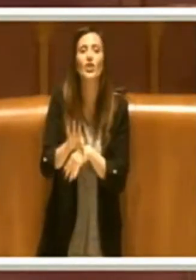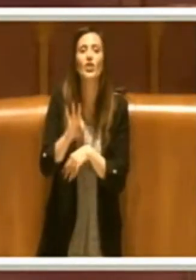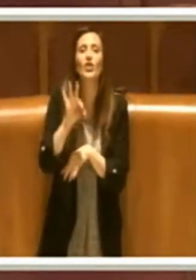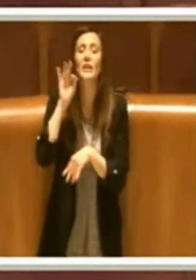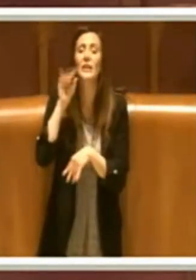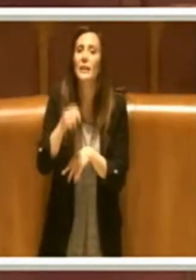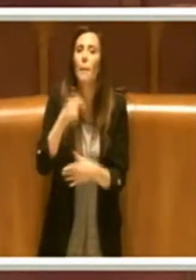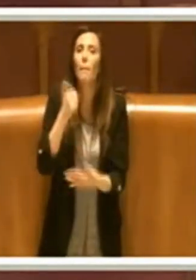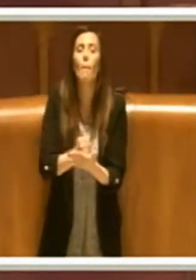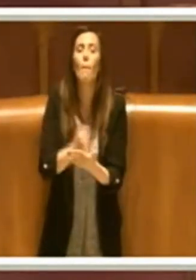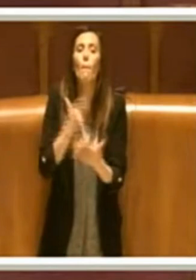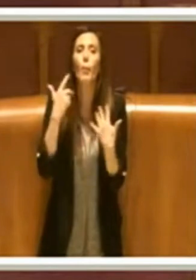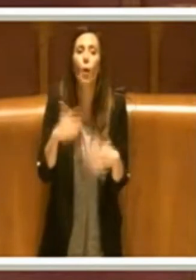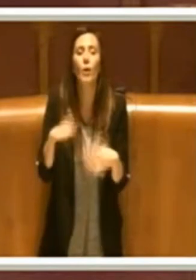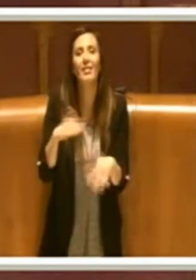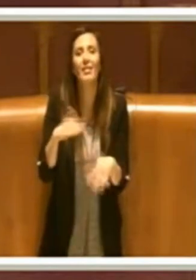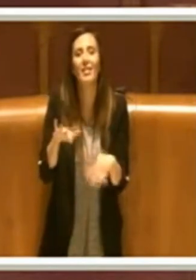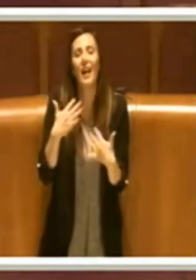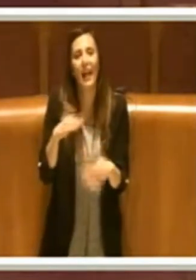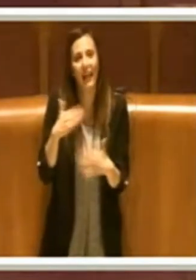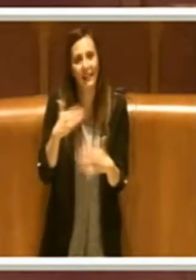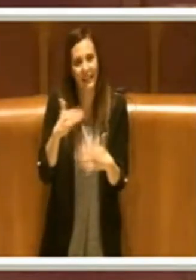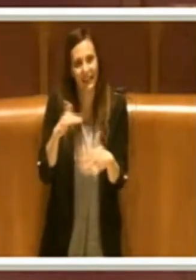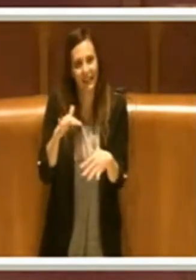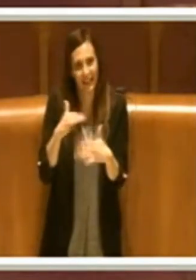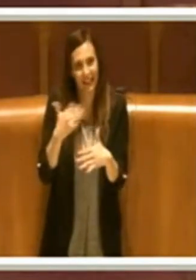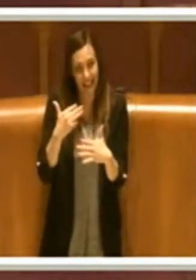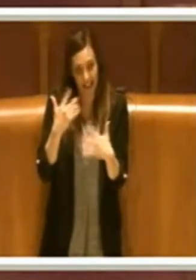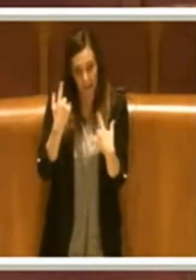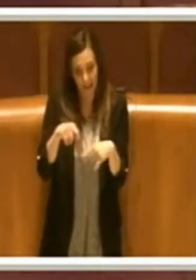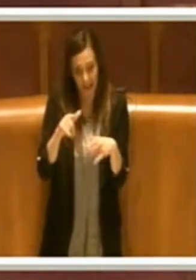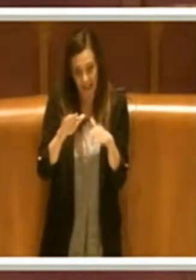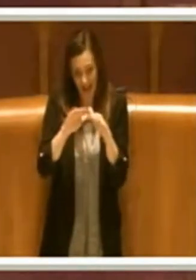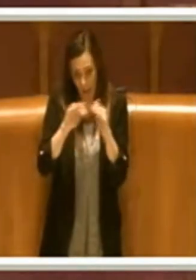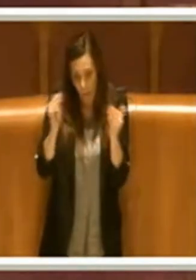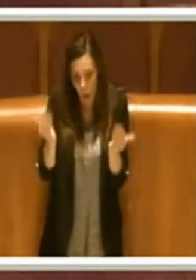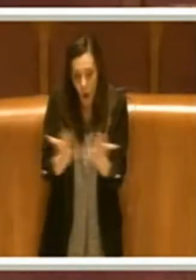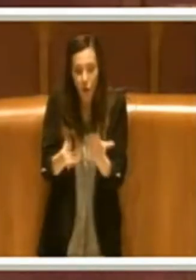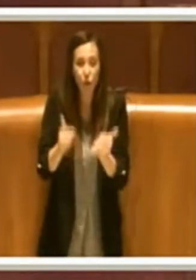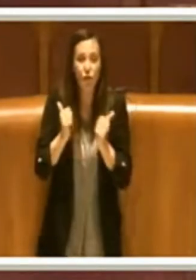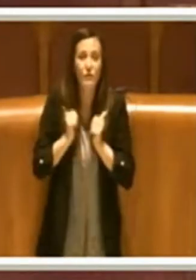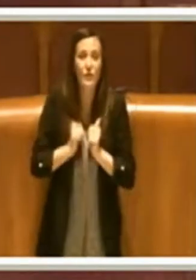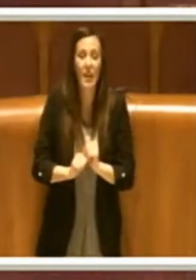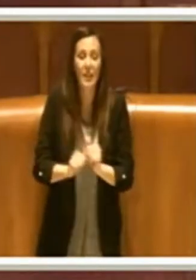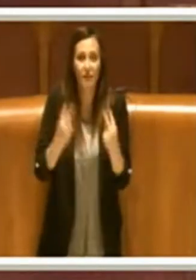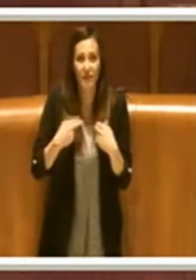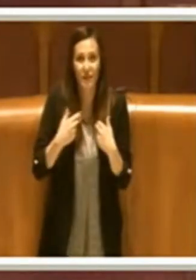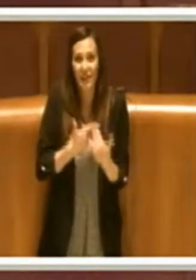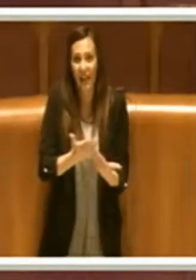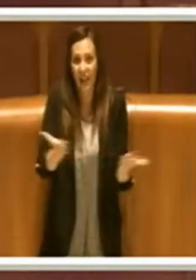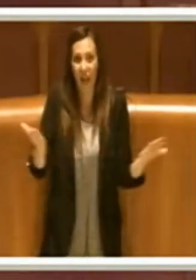nevralgiche per questo mondo civilizzato in cui viviamo. Grazie.